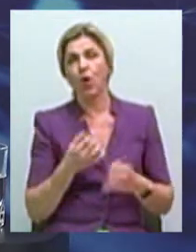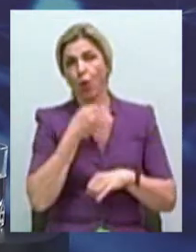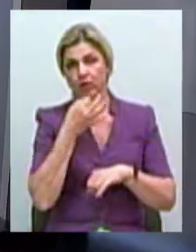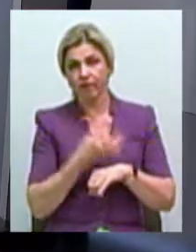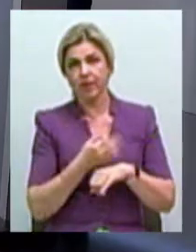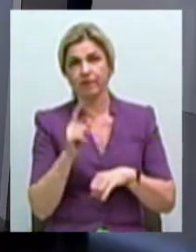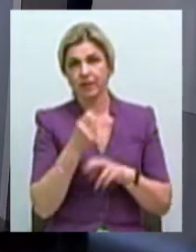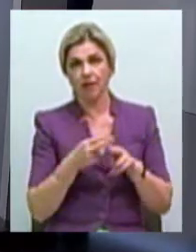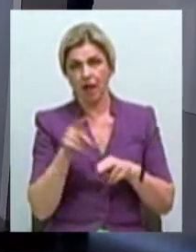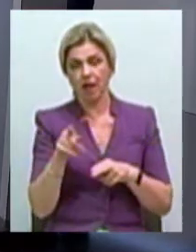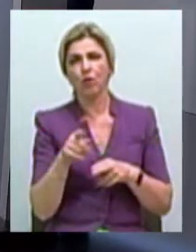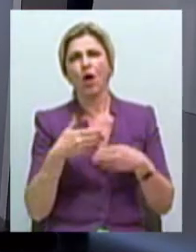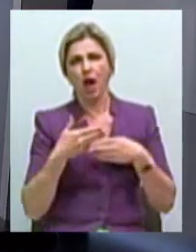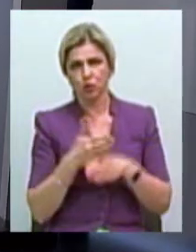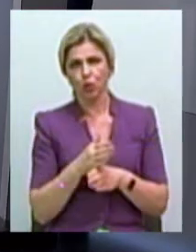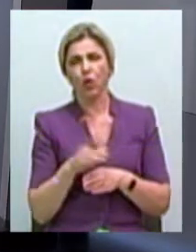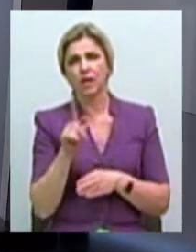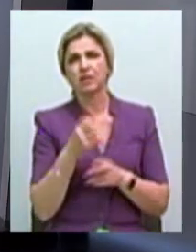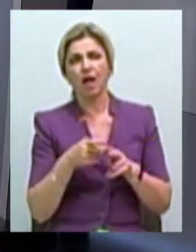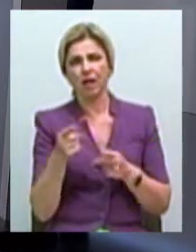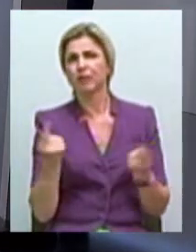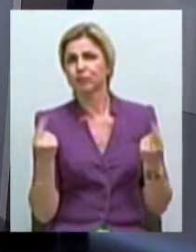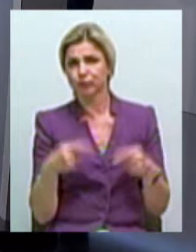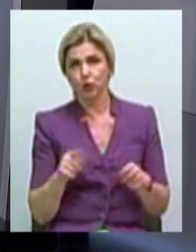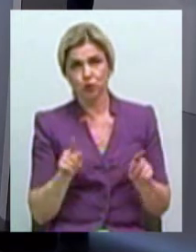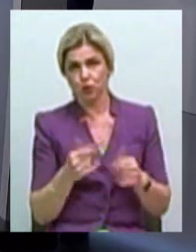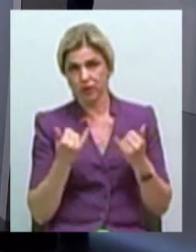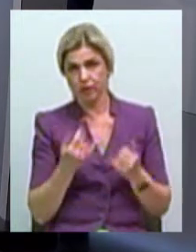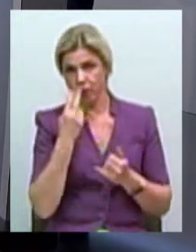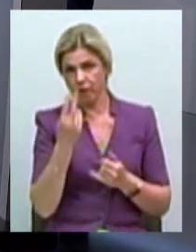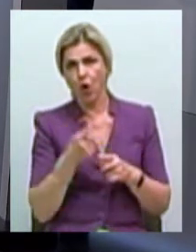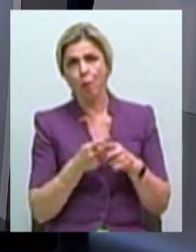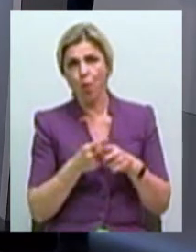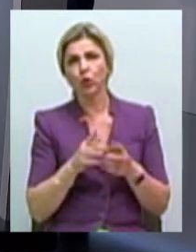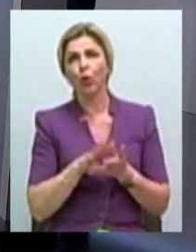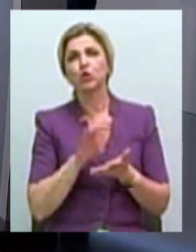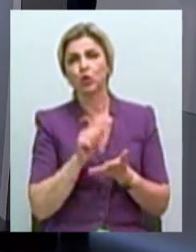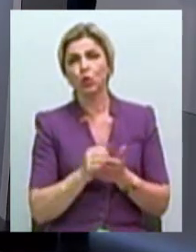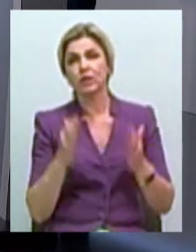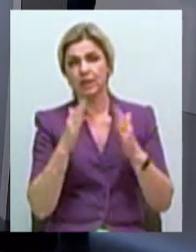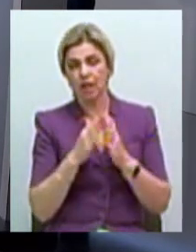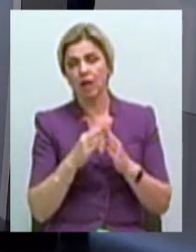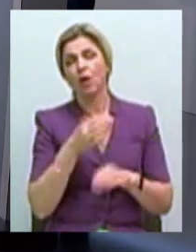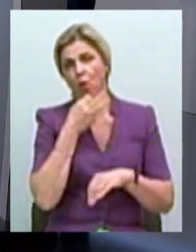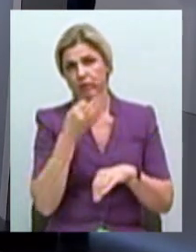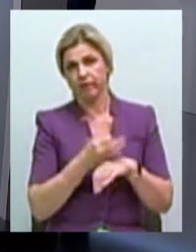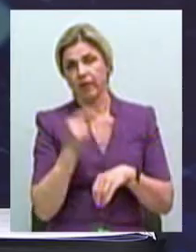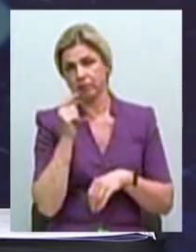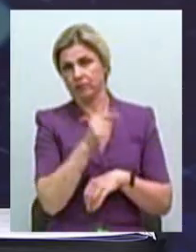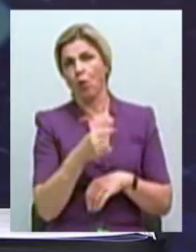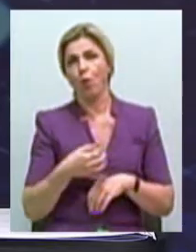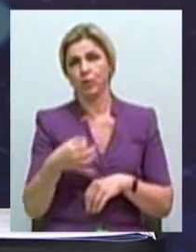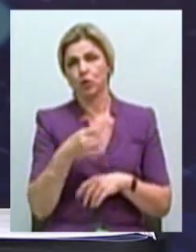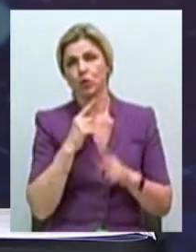за ось цю розруху, за ось цю рухлядь, яку ми сьогодні бачимо, за полуунічтожене здання несет обласний совіт.